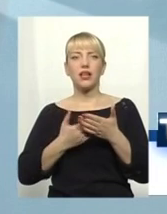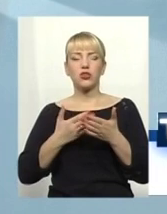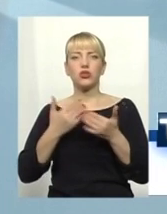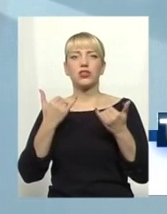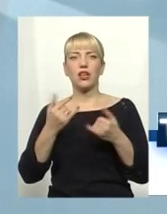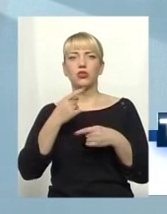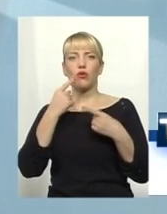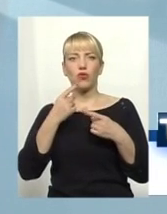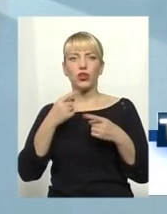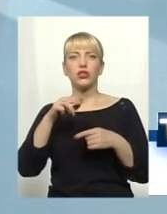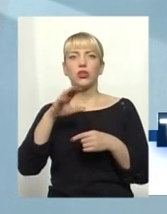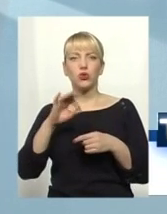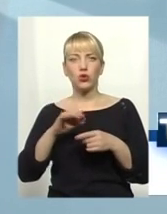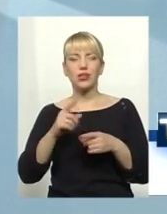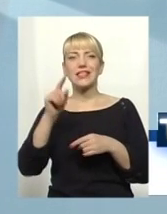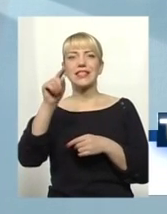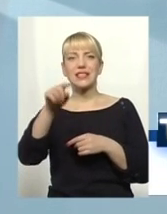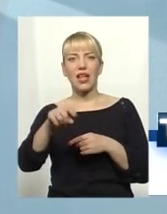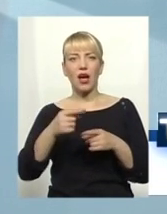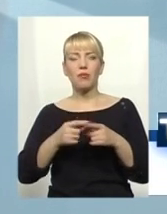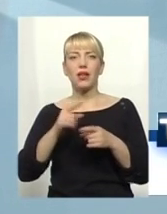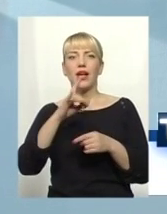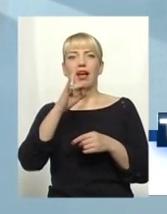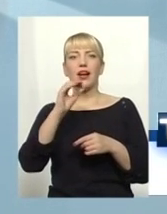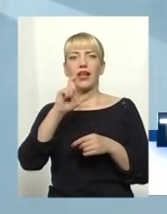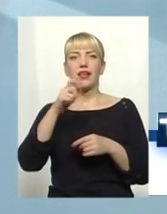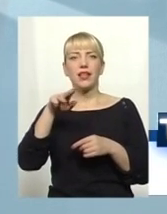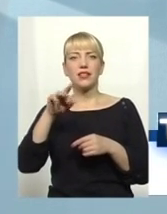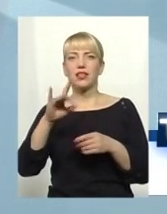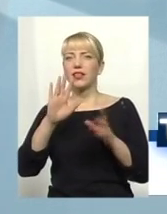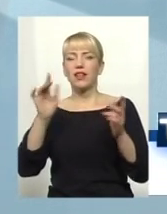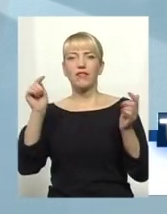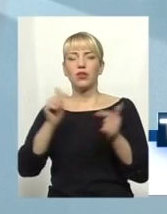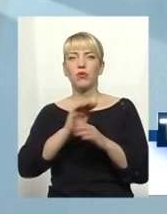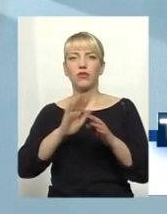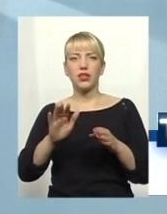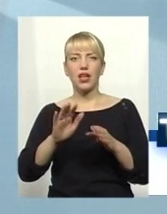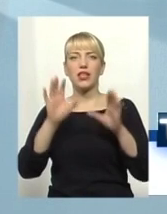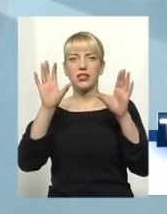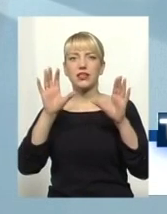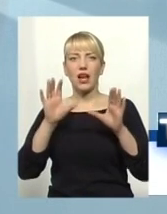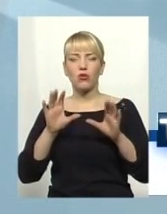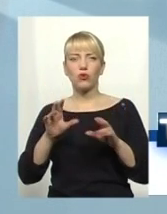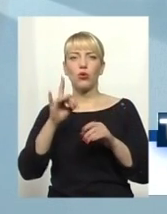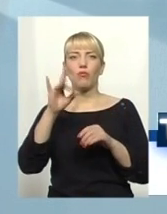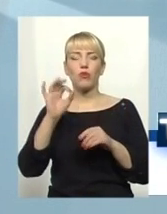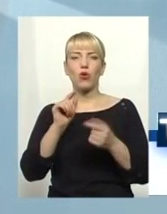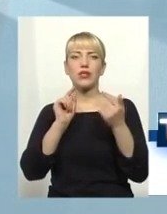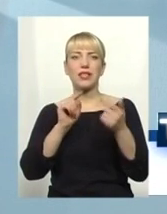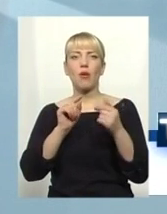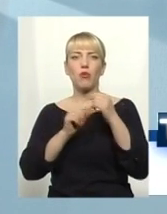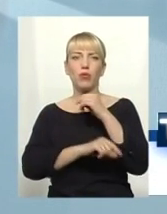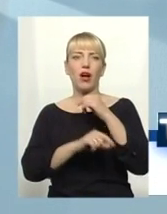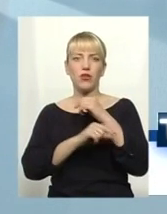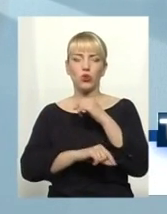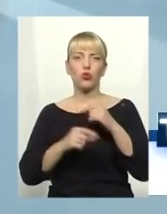говорити, то сам реєстр, він не відповідає закону про запобігання корупції, і це всі говорять, але все ж таки,